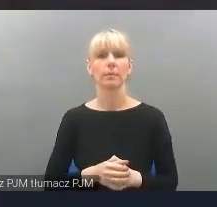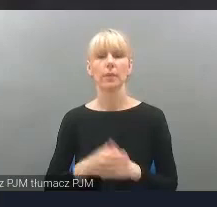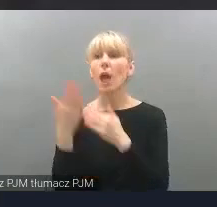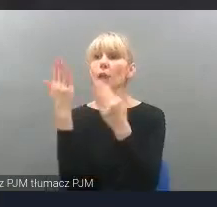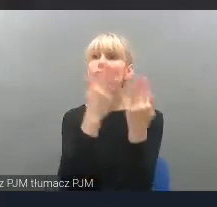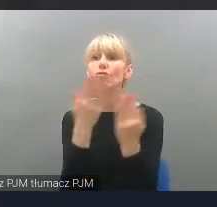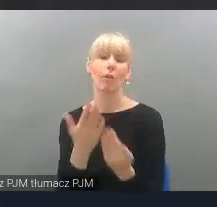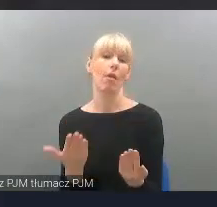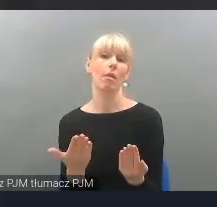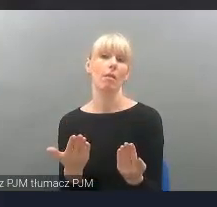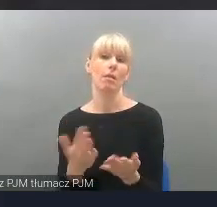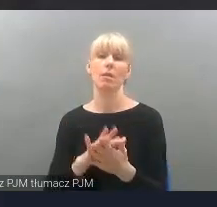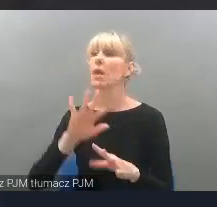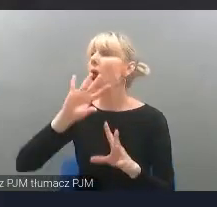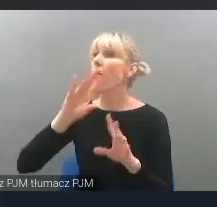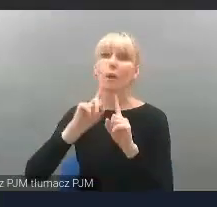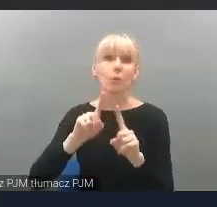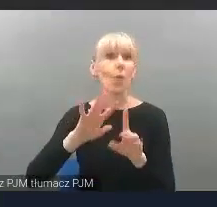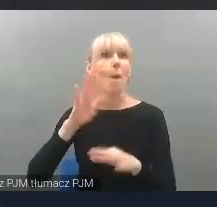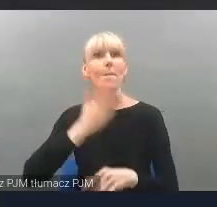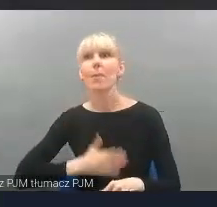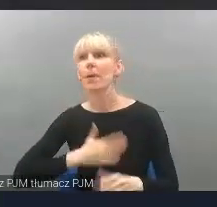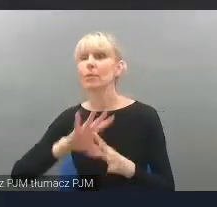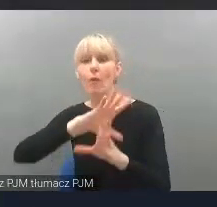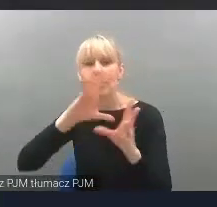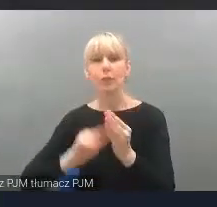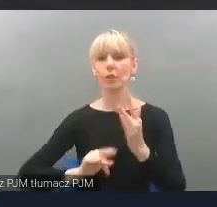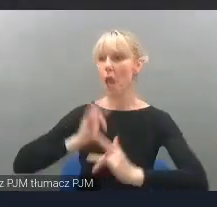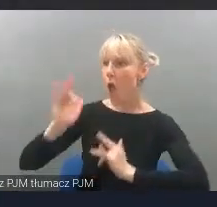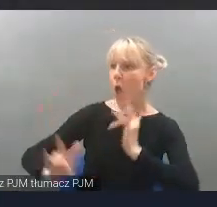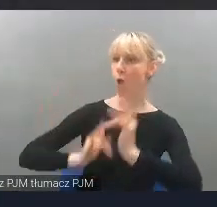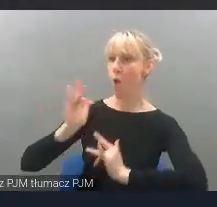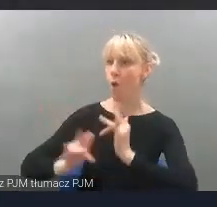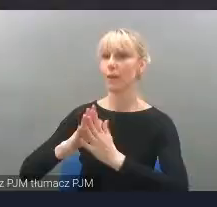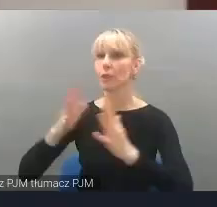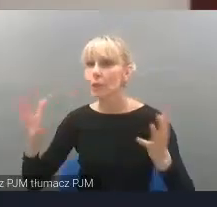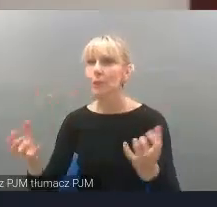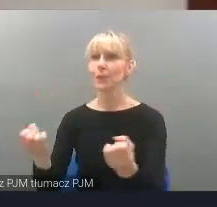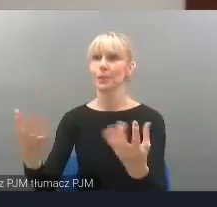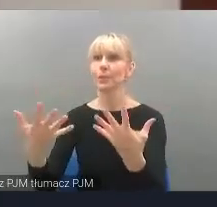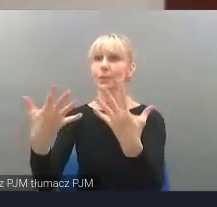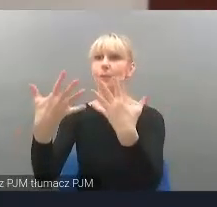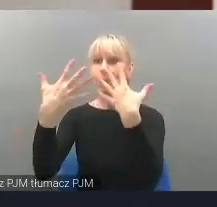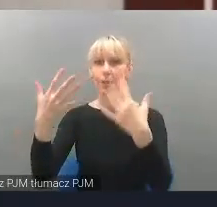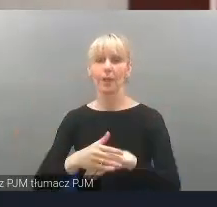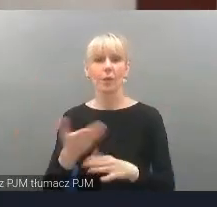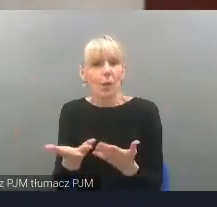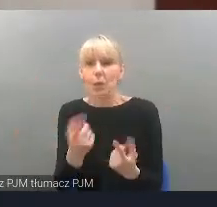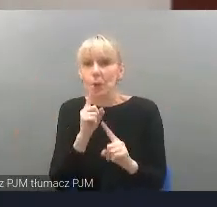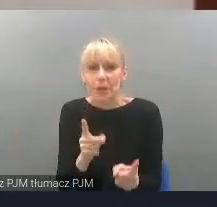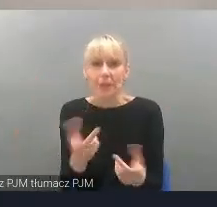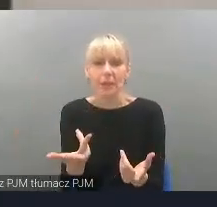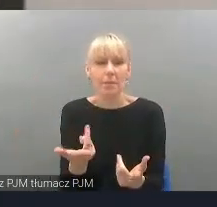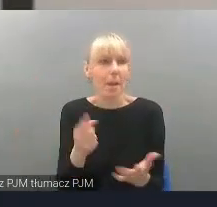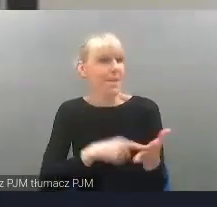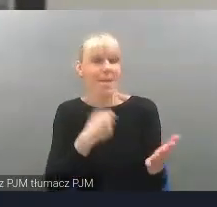jeszcze? Podobają się wszystkie te rowerki takie i tak dalej, co żeby nakręcać, bo to troszkę ruchu jest i takie niespotykane w ogóle. jest pierwszy raz,